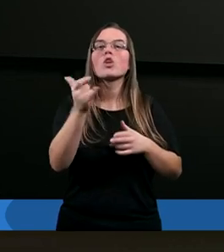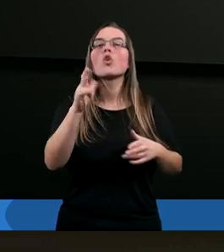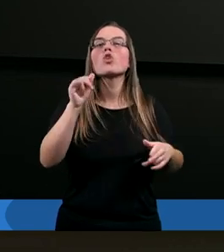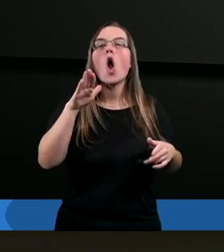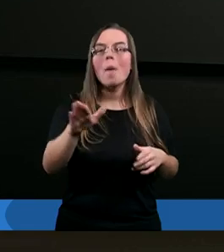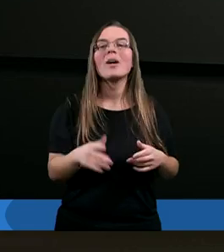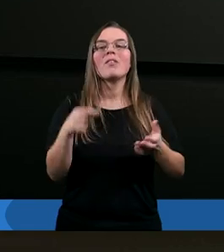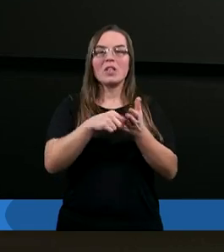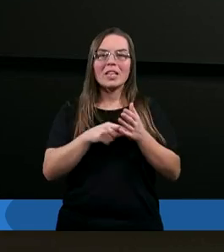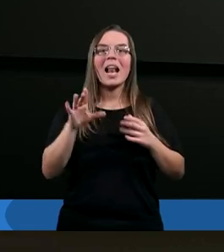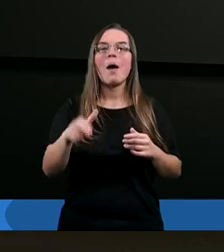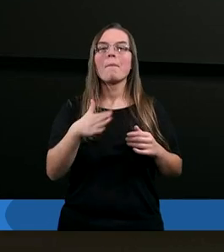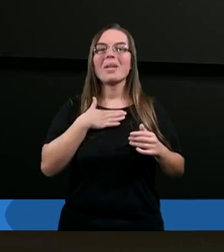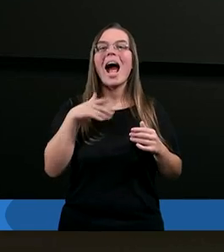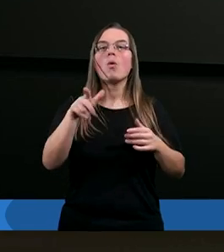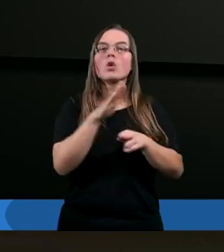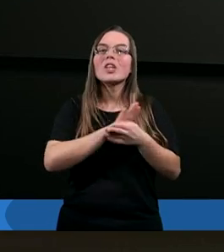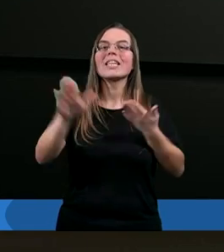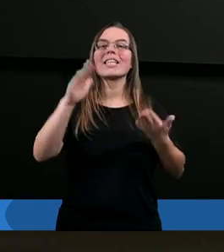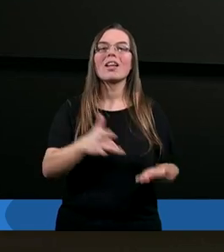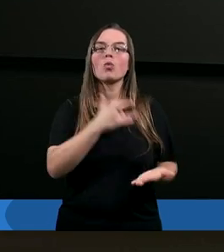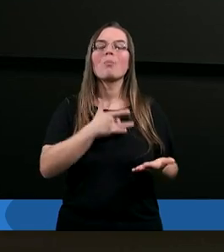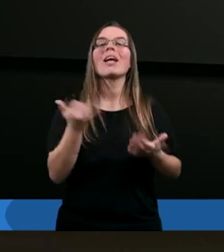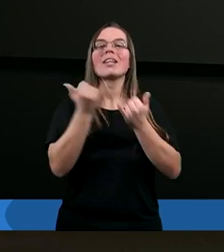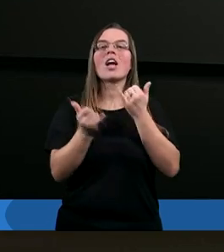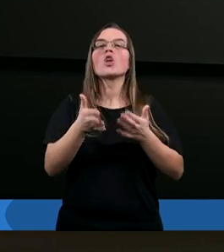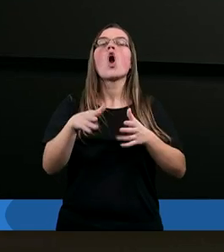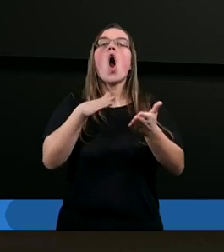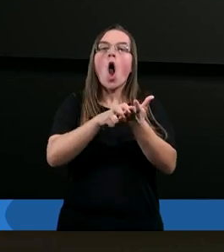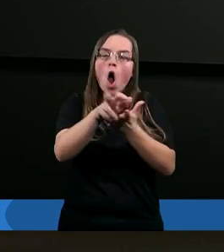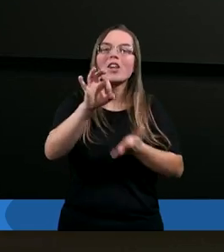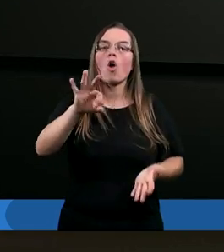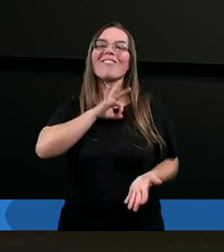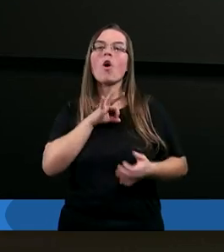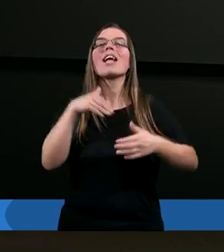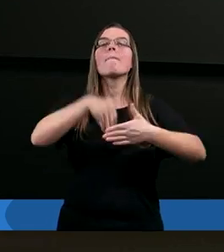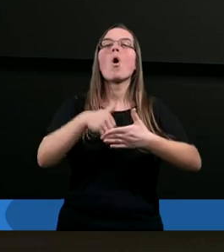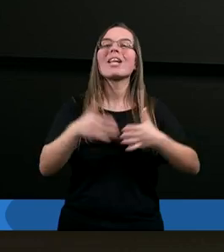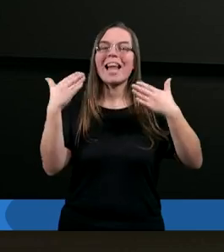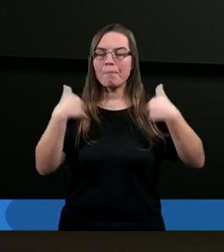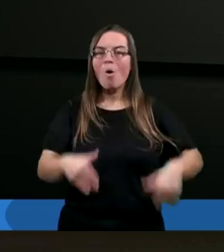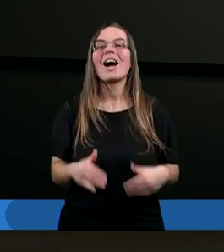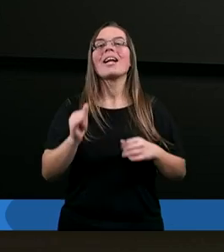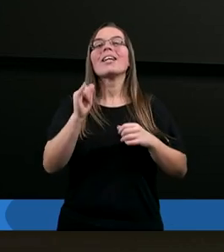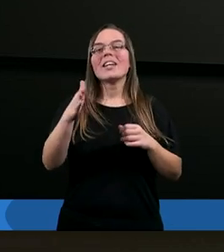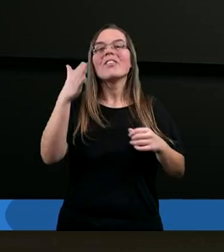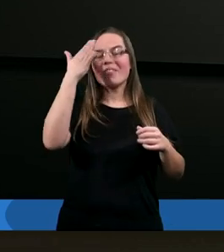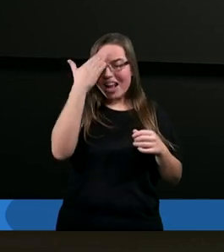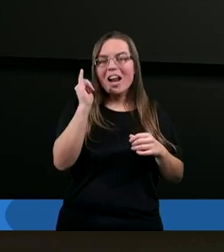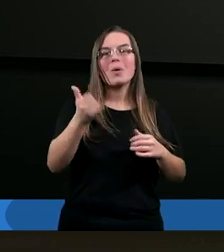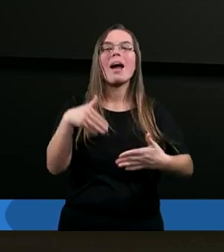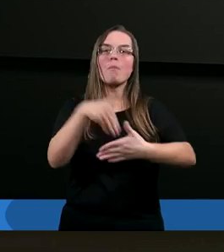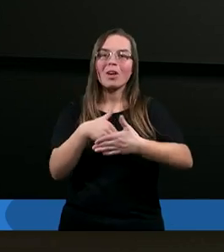chyba też miał czyste sumienie, jeżeli chodzi o swoje własne postępowanie. Kiedy patrzył wstecz, wiedział jak